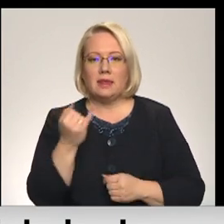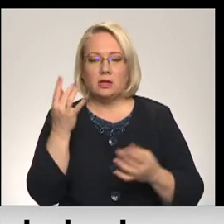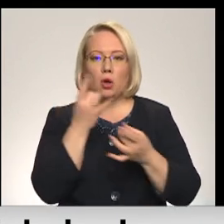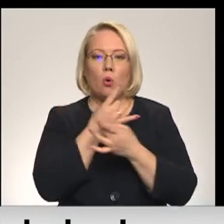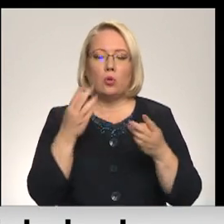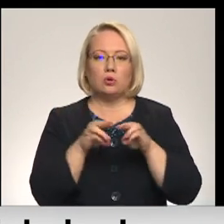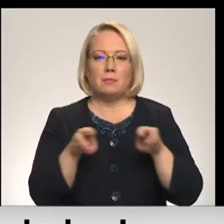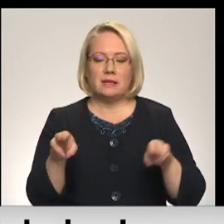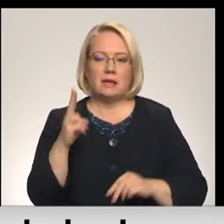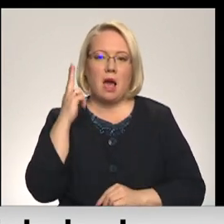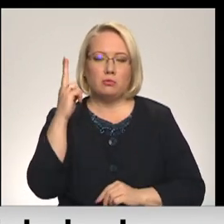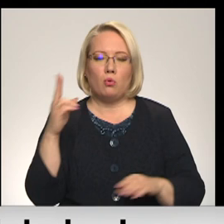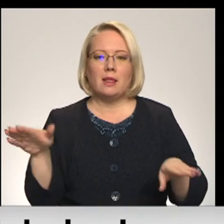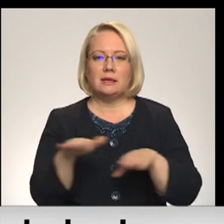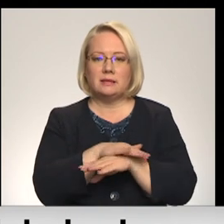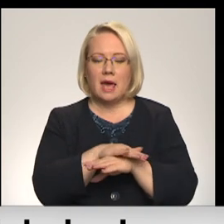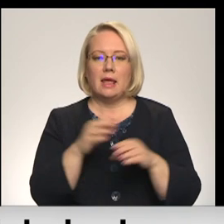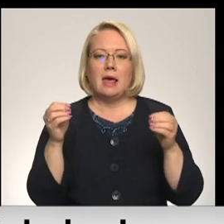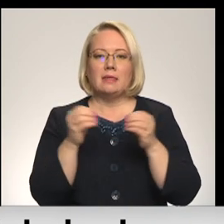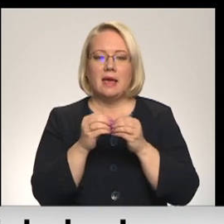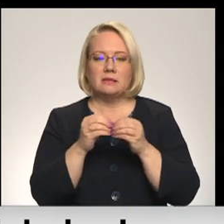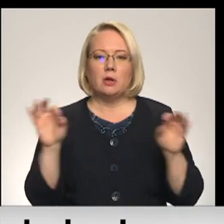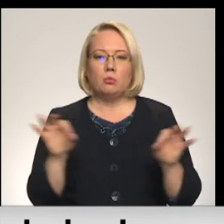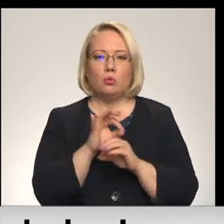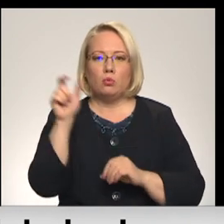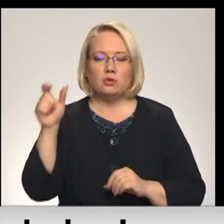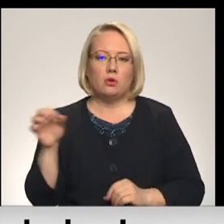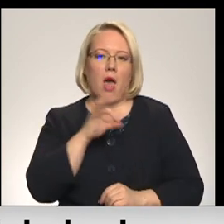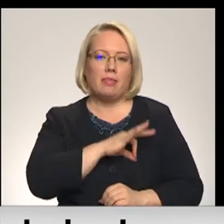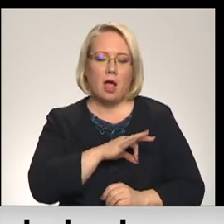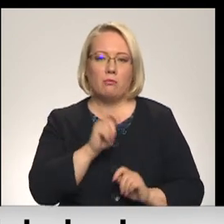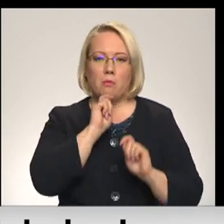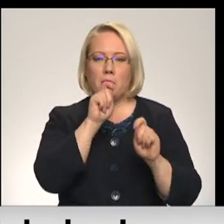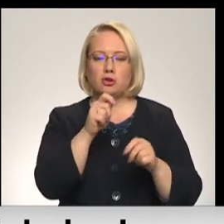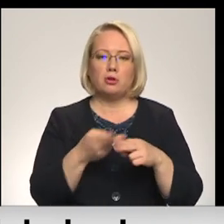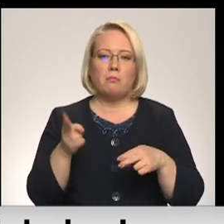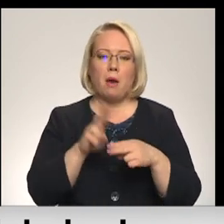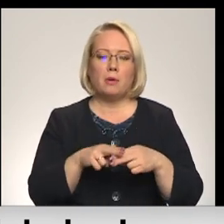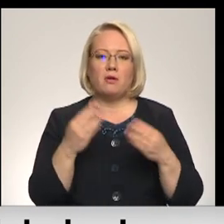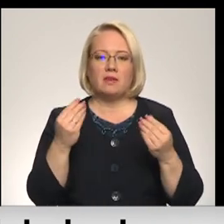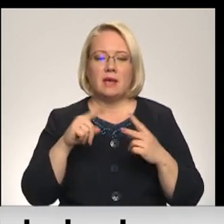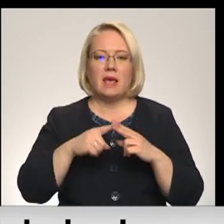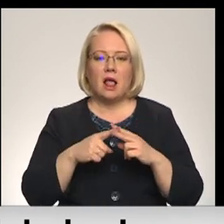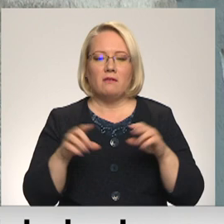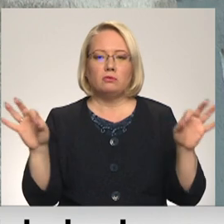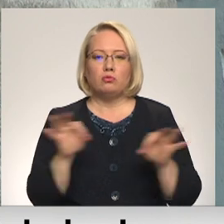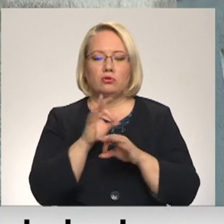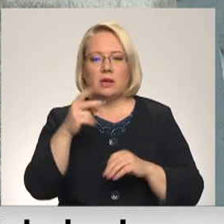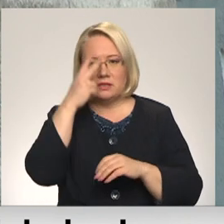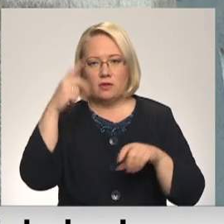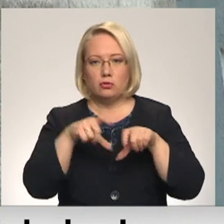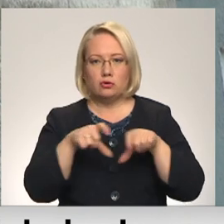ministrī apsolījusi sek desmit orķestra mūziķu atāugojumu piešķirot papildus finansējumu Jaugavas mūzikas vidusskolai.